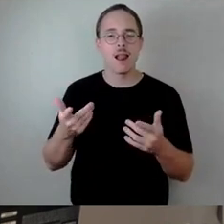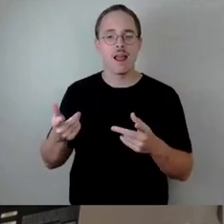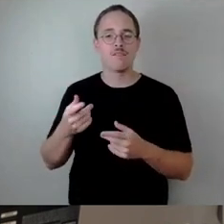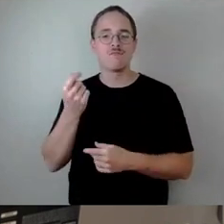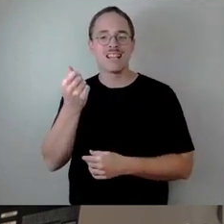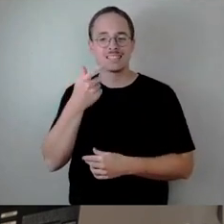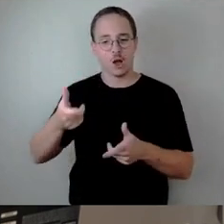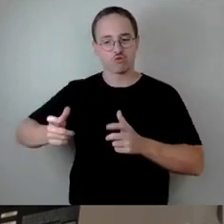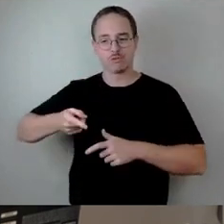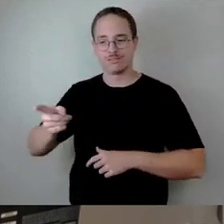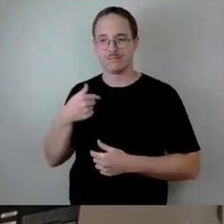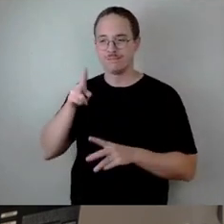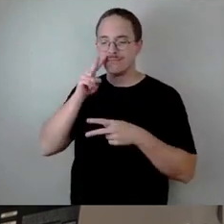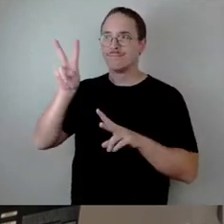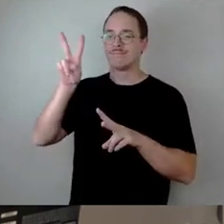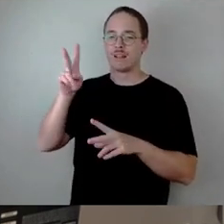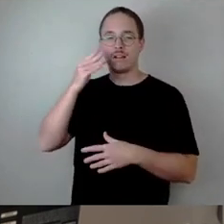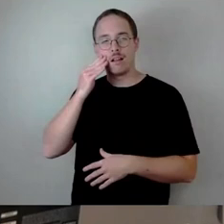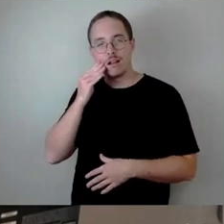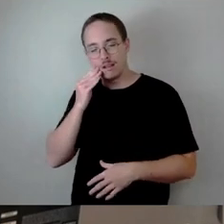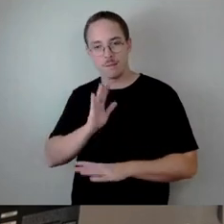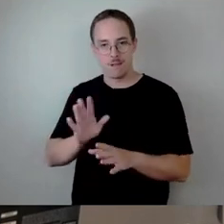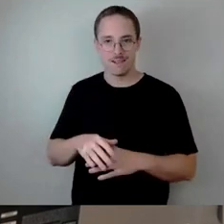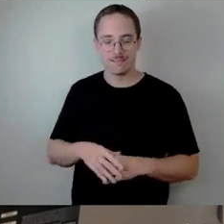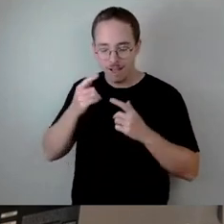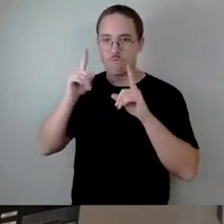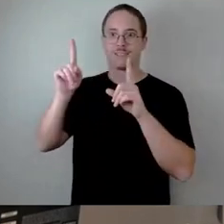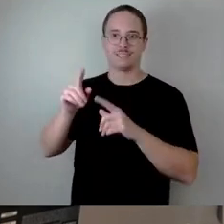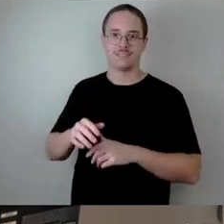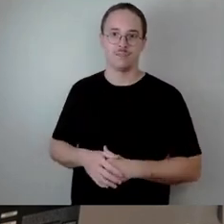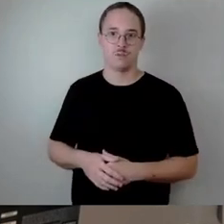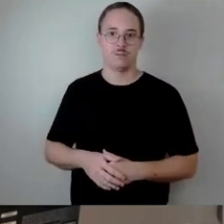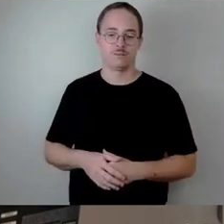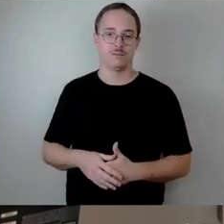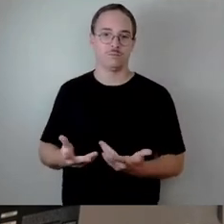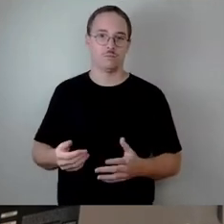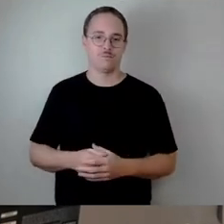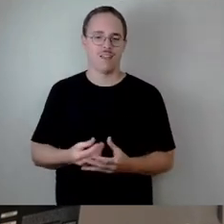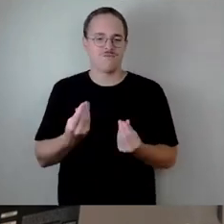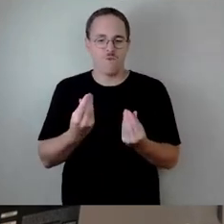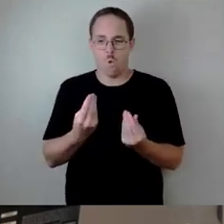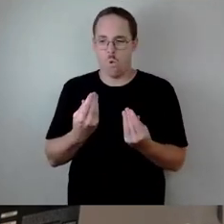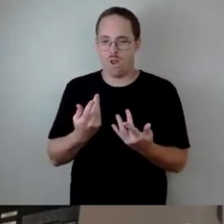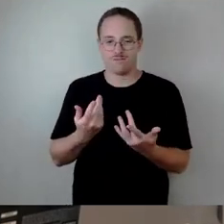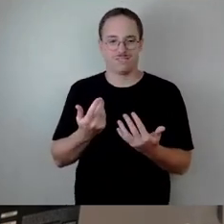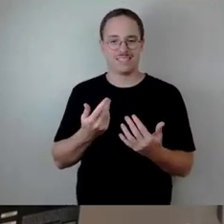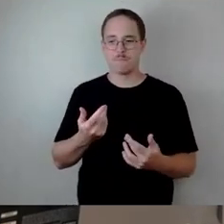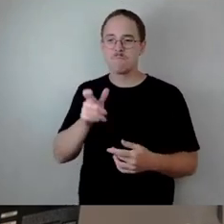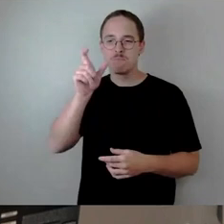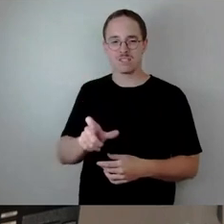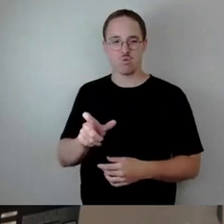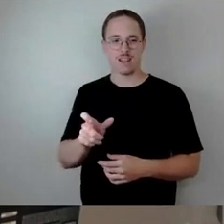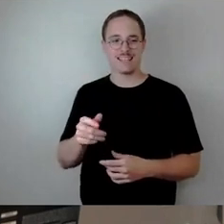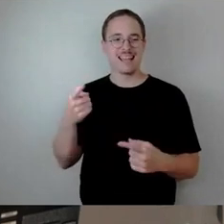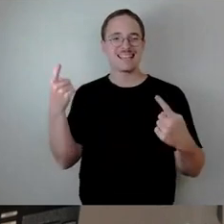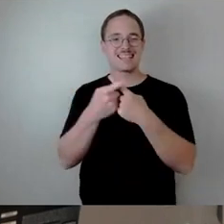Für uns fühlt es sich ein bisschen an wie eine persönliche Vendetta gegenüber Frau Dr. Kaufmann. Und da bitten wir darum, dass Sie diese Vendetta einfach nicht unterstützen.